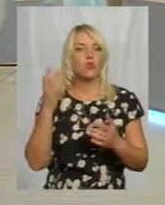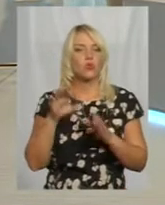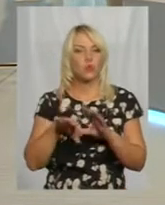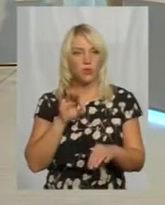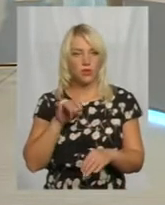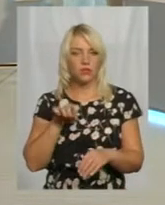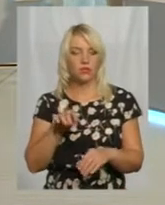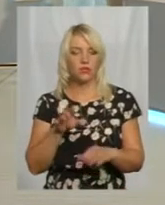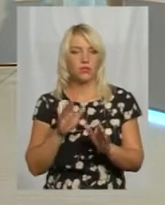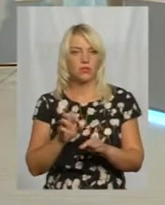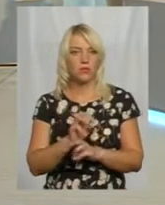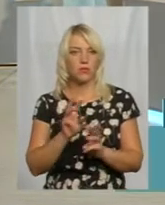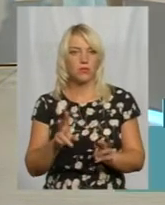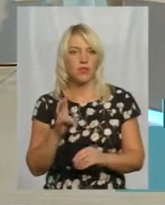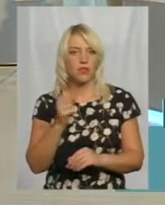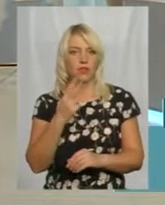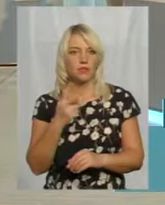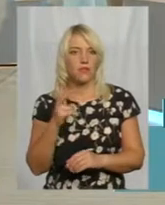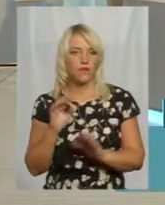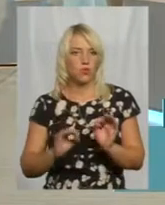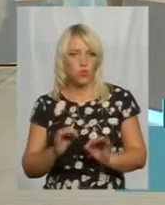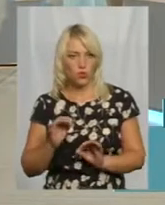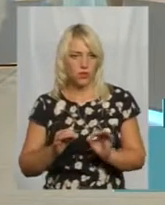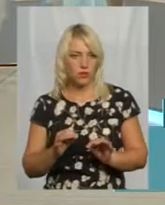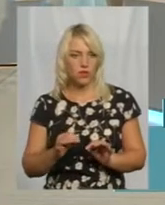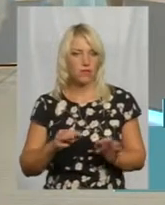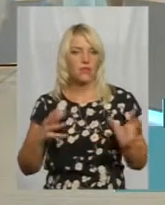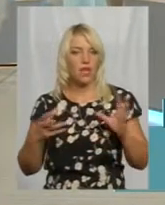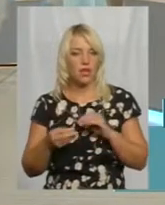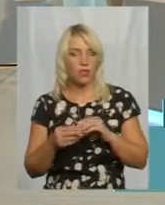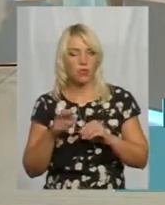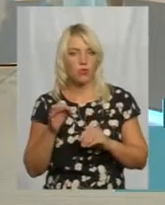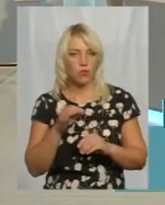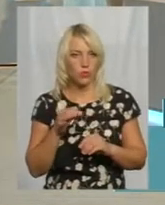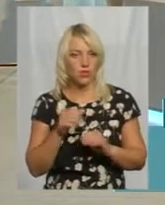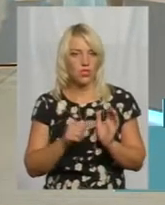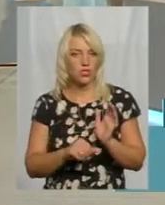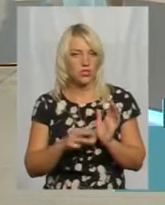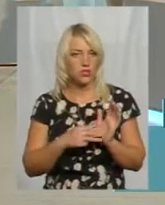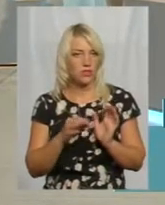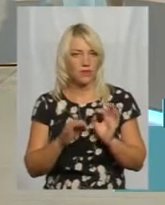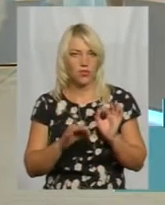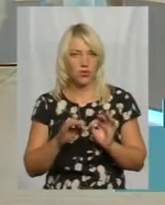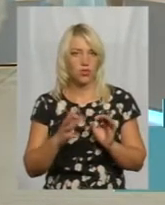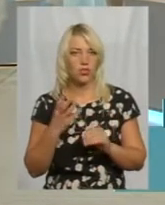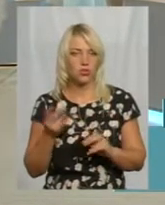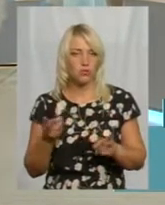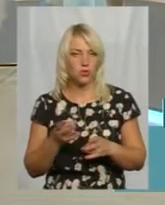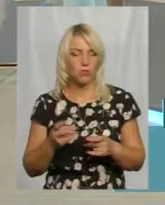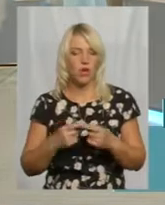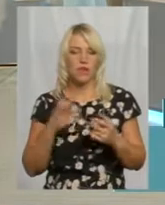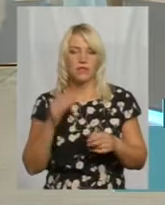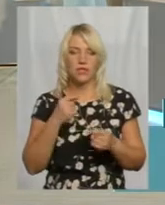він забезпечений всього-навсього на 32% в загальному по області, а 68% ще потребує. Всіх